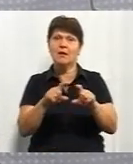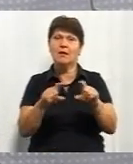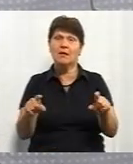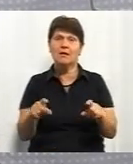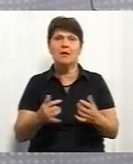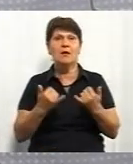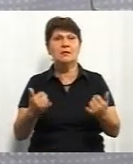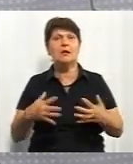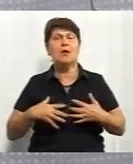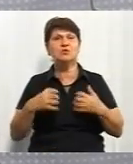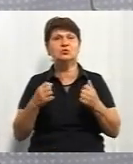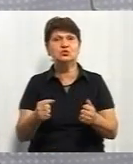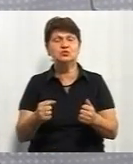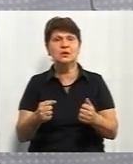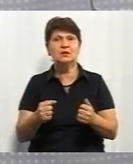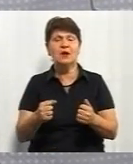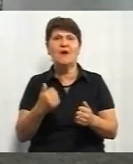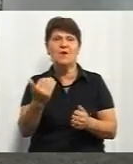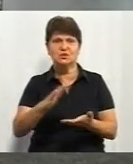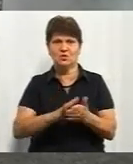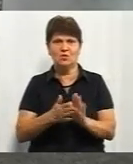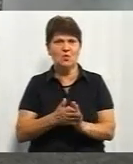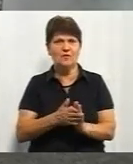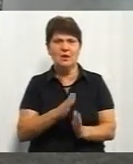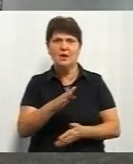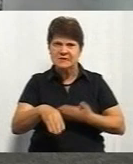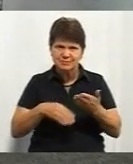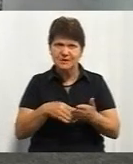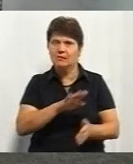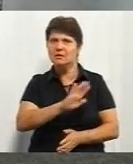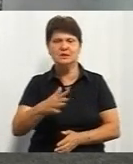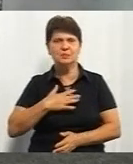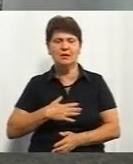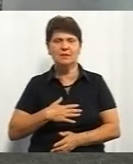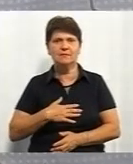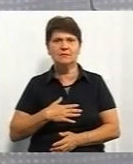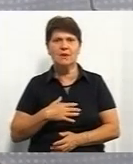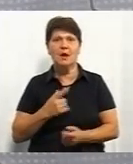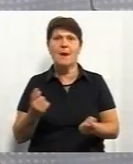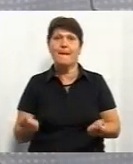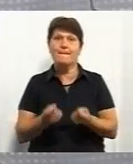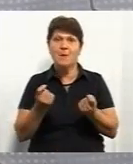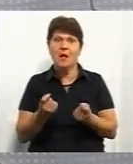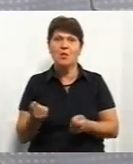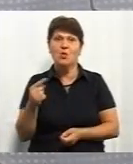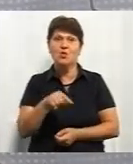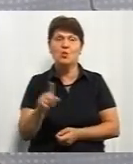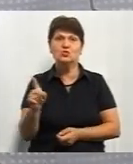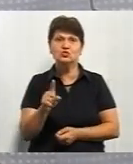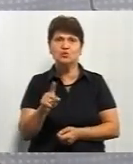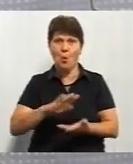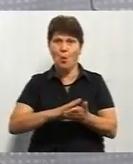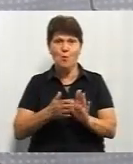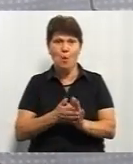такі умови, на ваш погляд? Для одужання. Вони сприяють, не сприяють? Вони, мало того, що вони не сприяють, вони